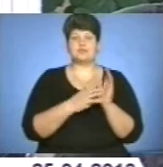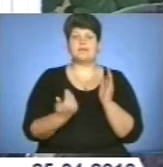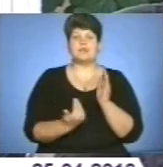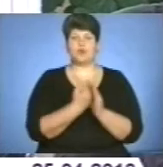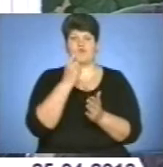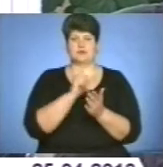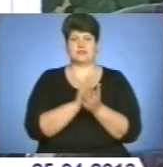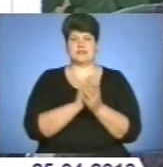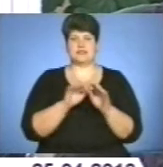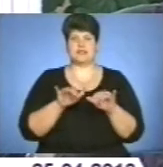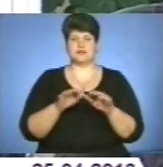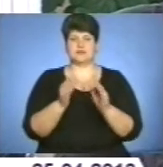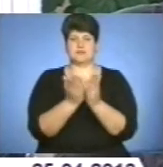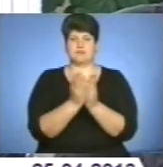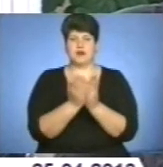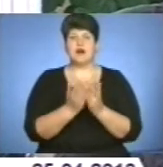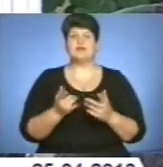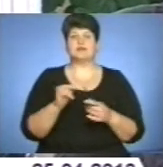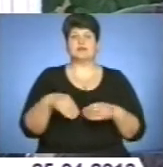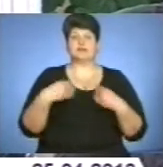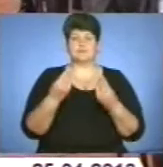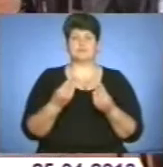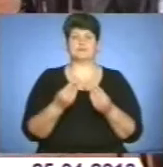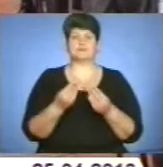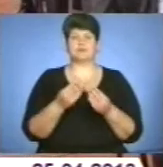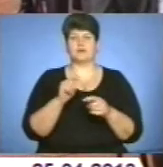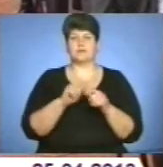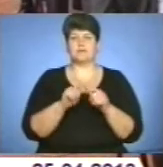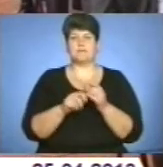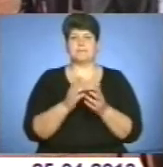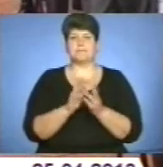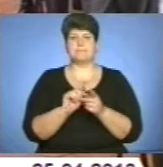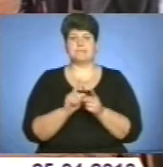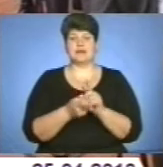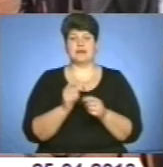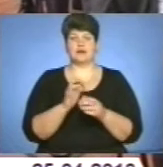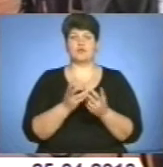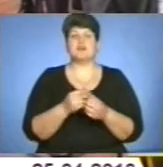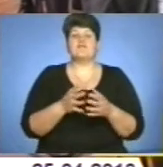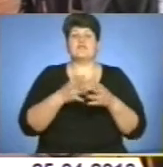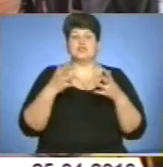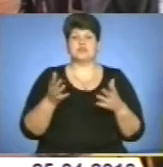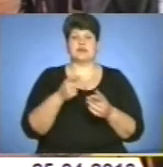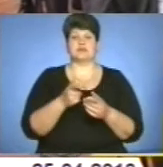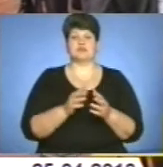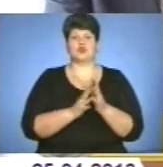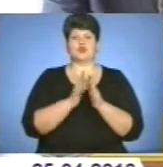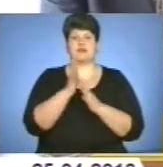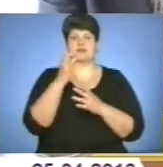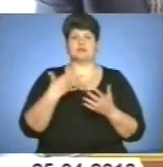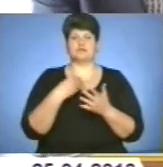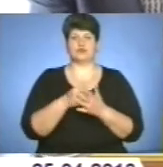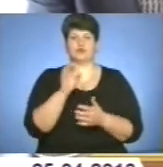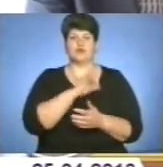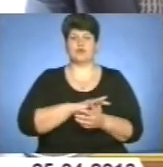8860 поточних перерахунків. Найвищі темпи зростання власних доходів у Гусятинському, Шумському,